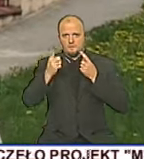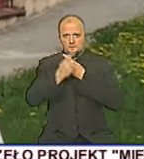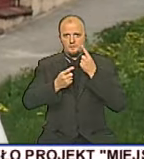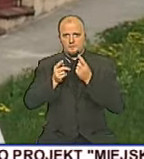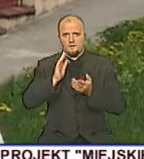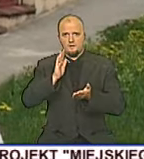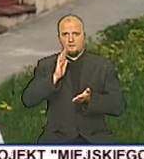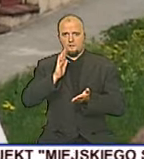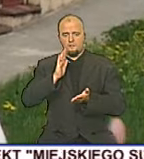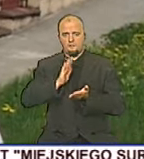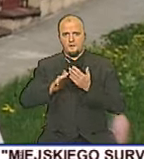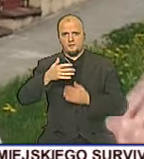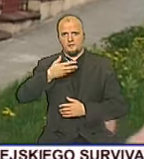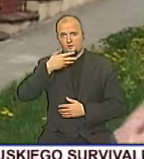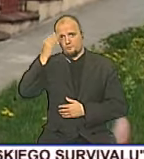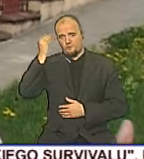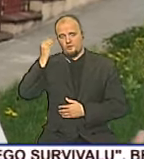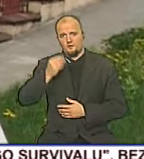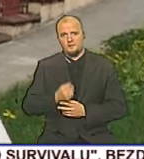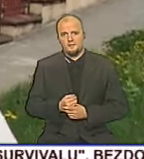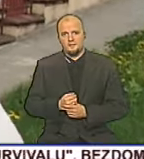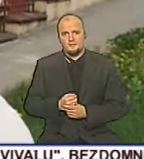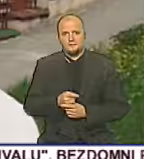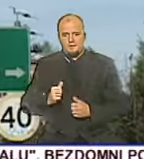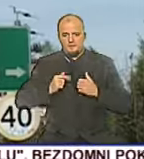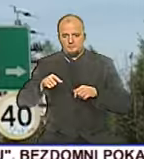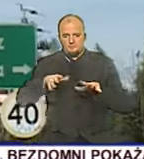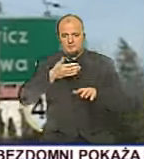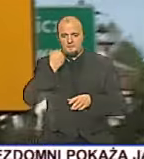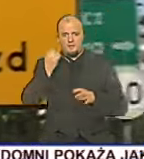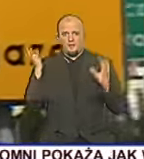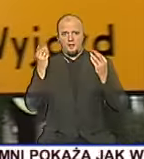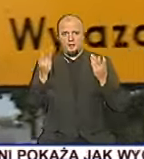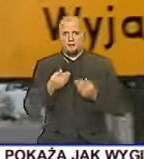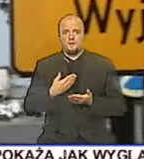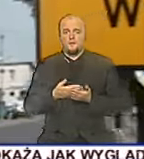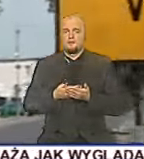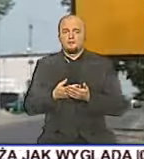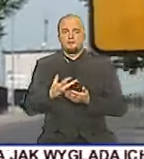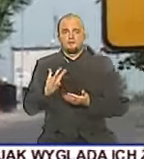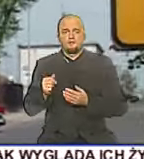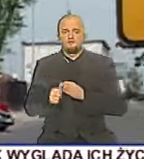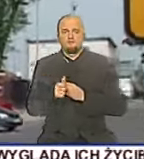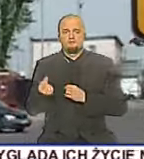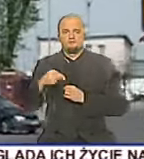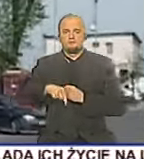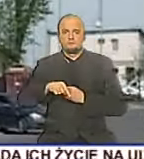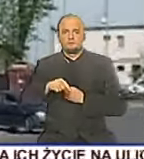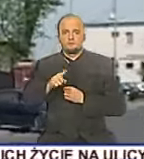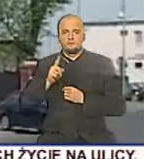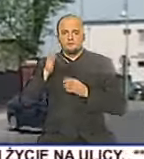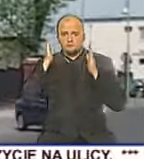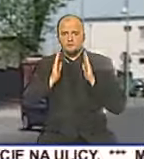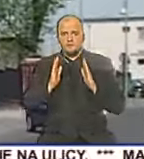bezduszność, żeby karetka tutaj nie była na miejscu. Dlaczego do pacjenta nie przyjechał lekarz ze szpitala? Bo o